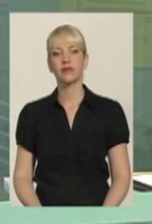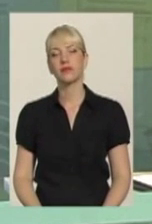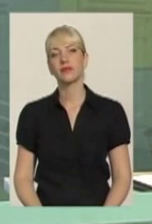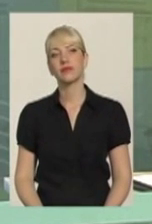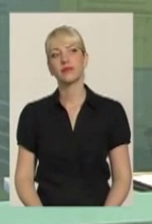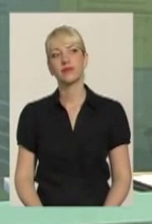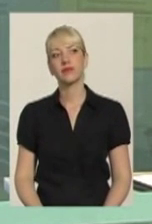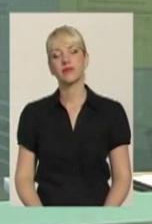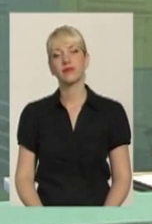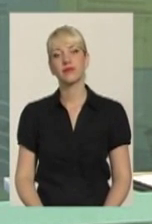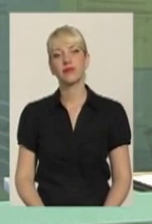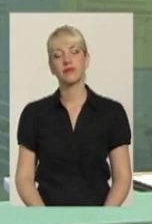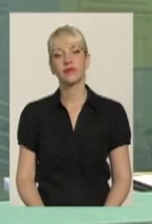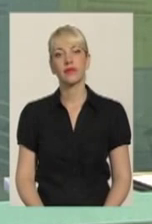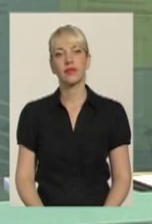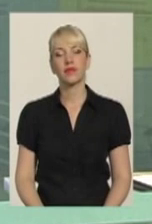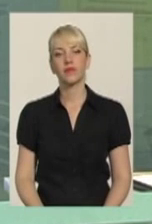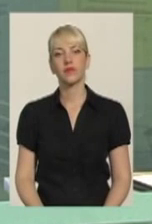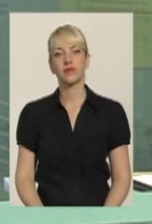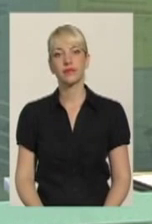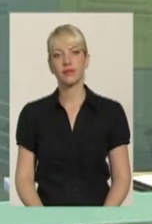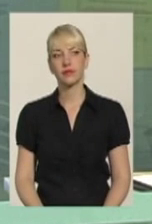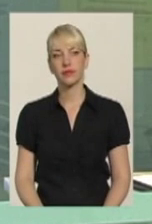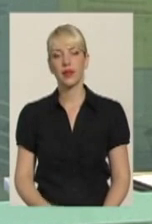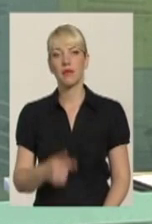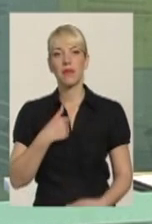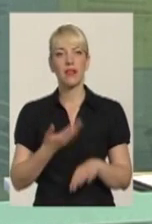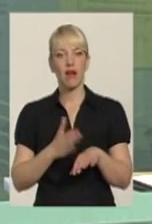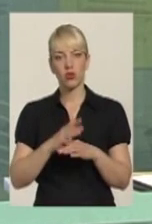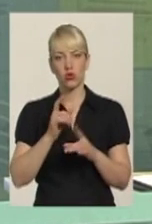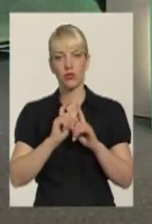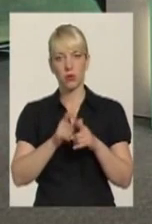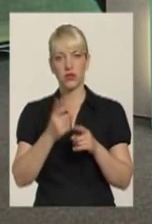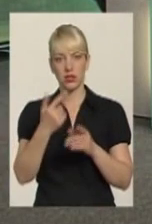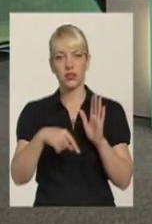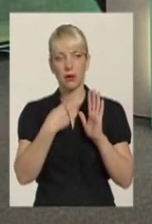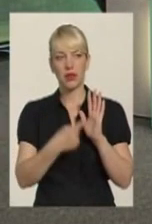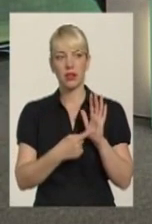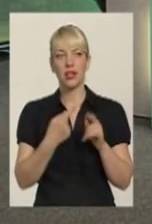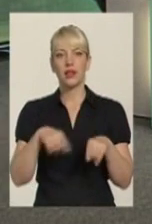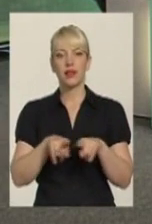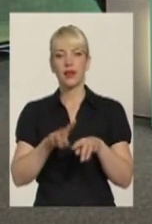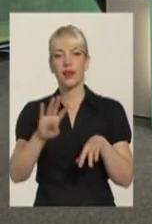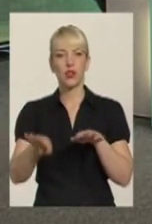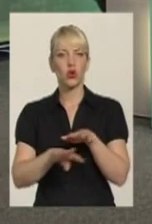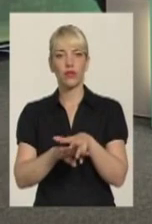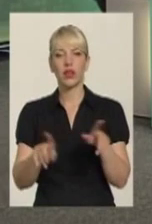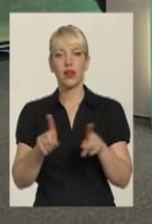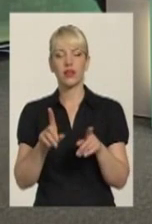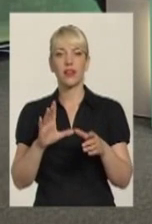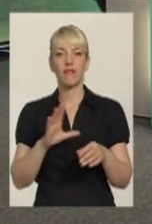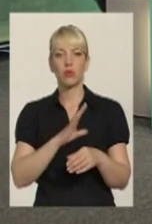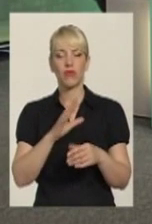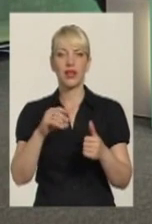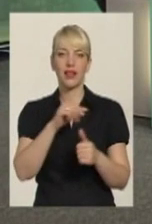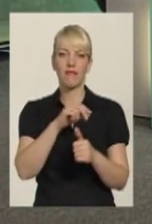Пане Ігоре. Ну, ви знаєте, мені тяжко відповісти на це питання, тому що таке інтегрування, яке відбувається між